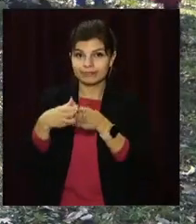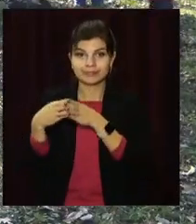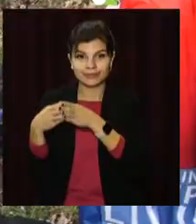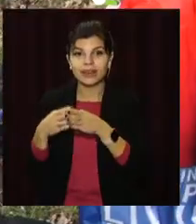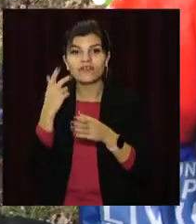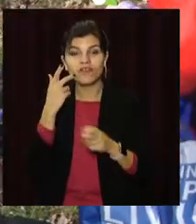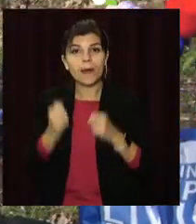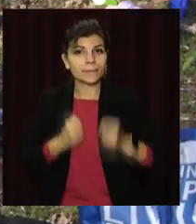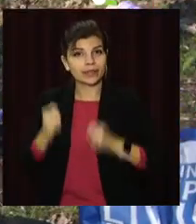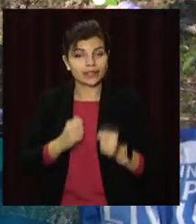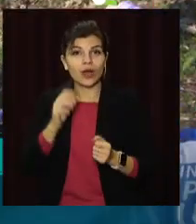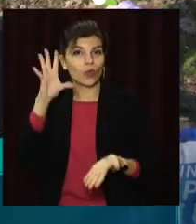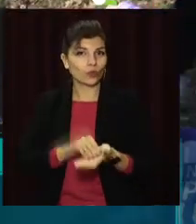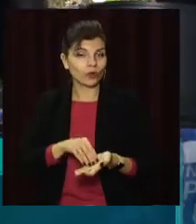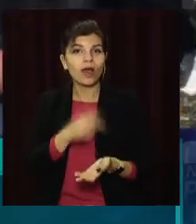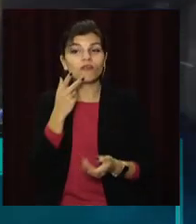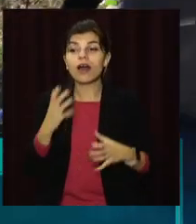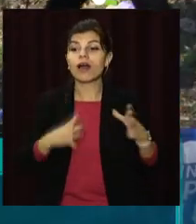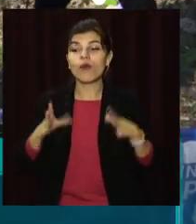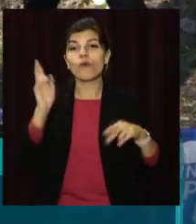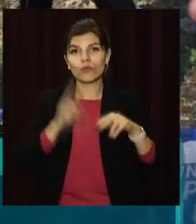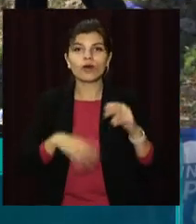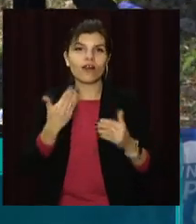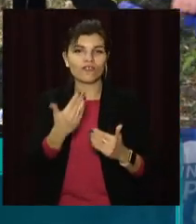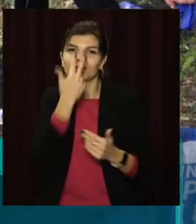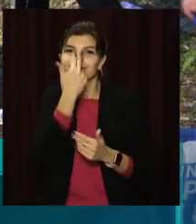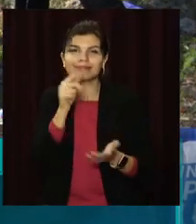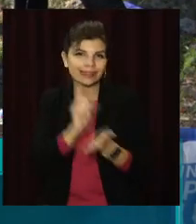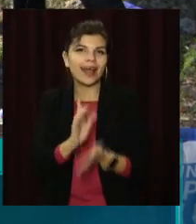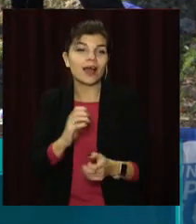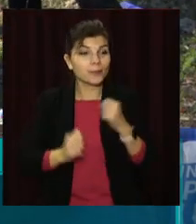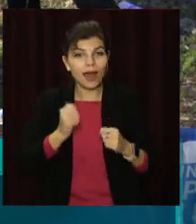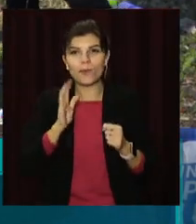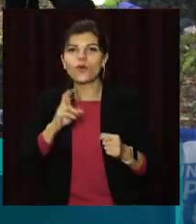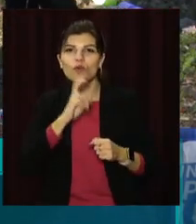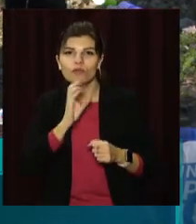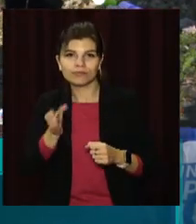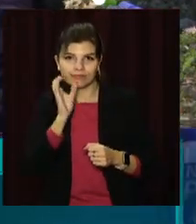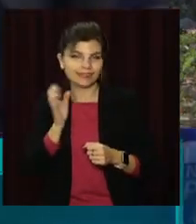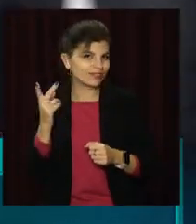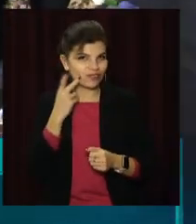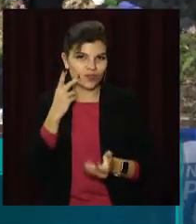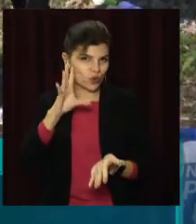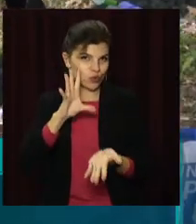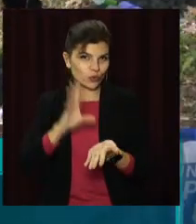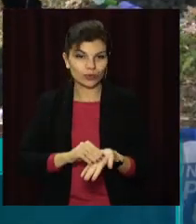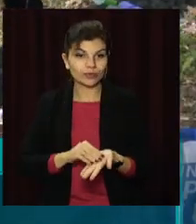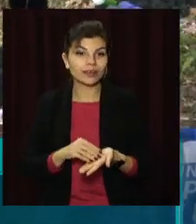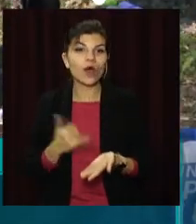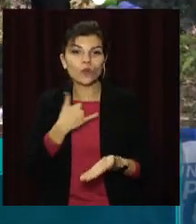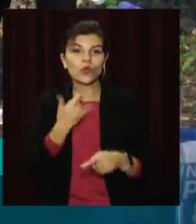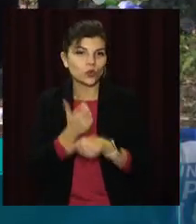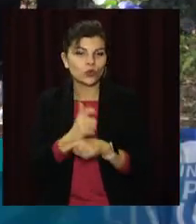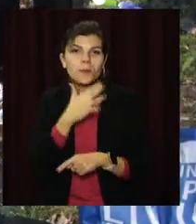каже жінка. А ми завжди після пробіжки п'ємо каву. У нас дуже багато дівчат, які бігають. І так сталося, що ми випали